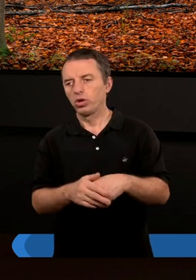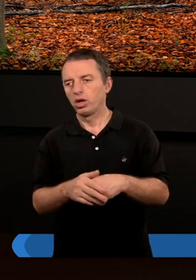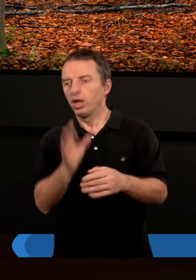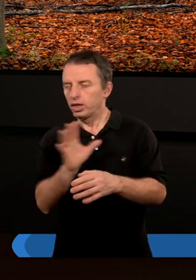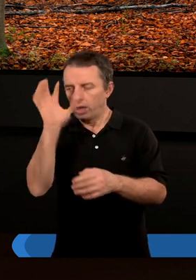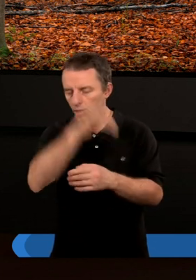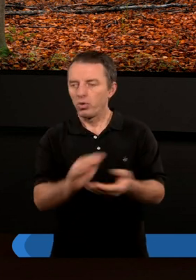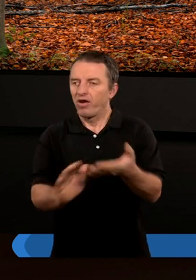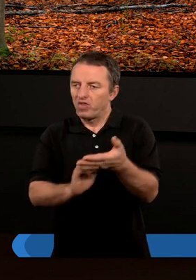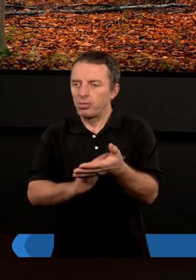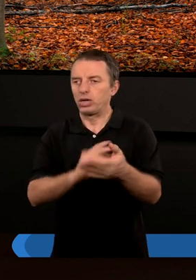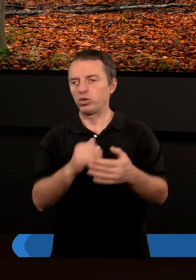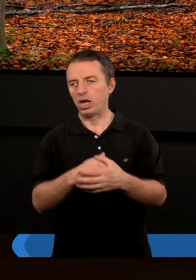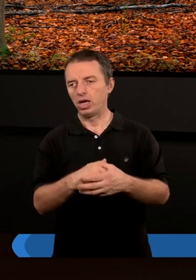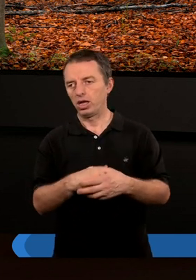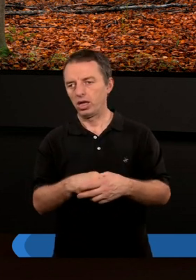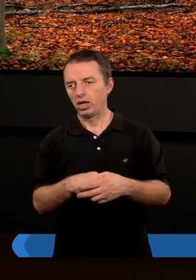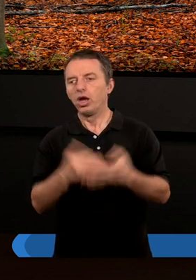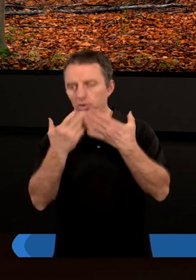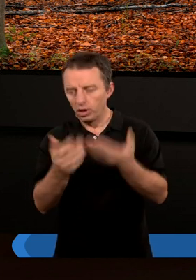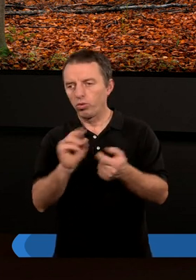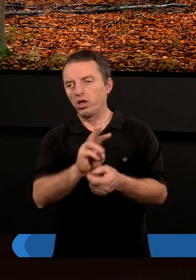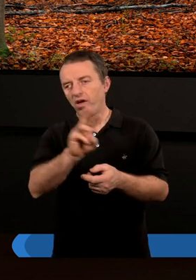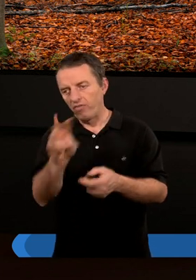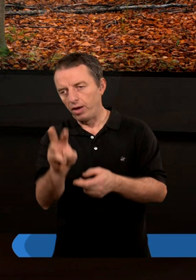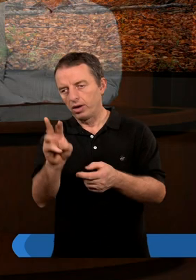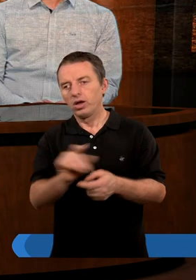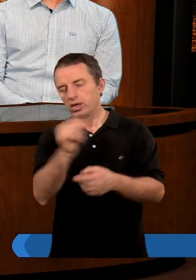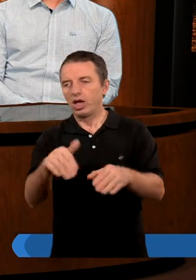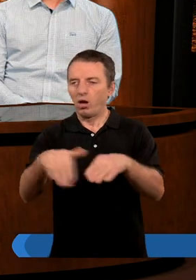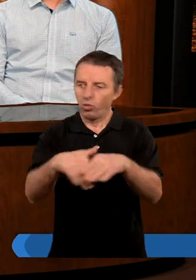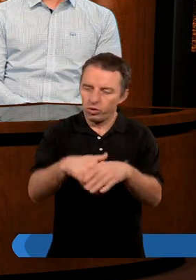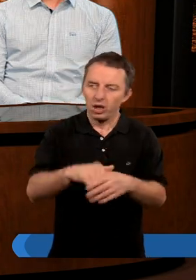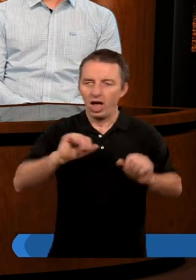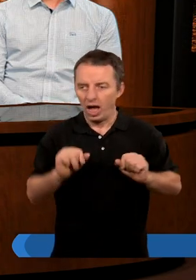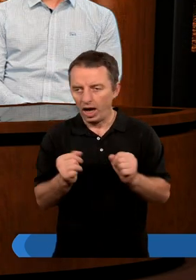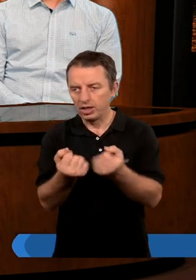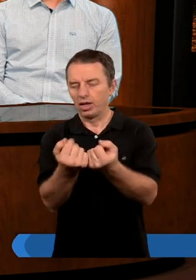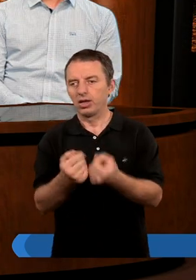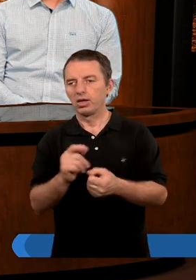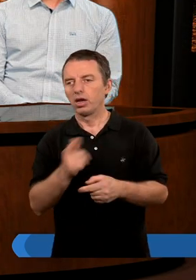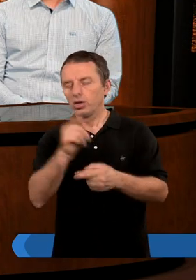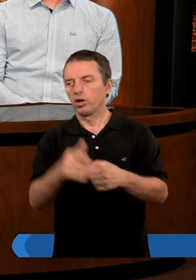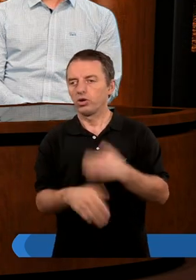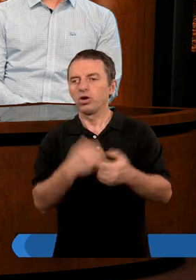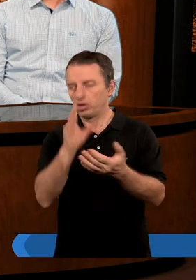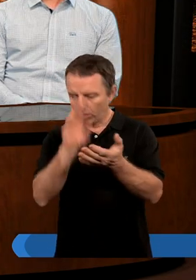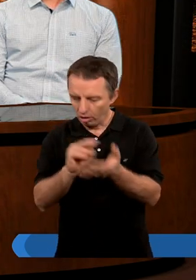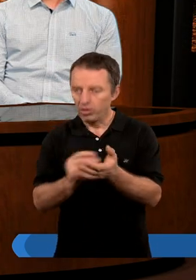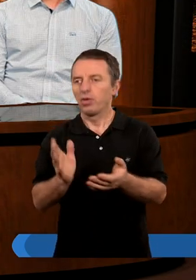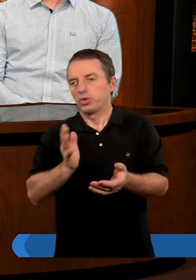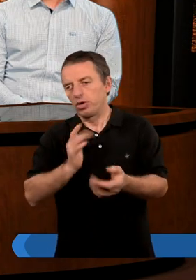je po prostu zapomina, wymazuje. Dziękuję wam za udział aktywny w tej lekcji, za wasze